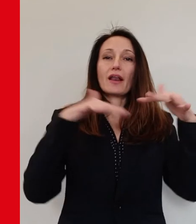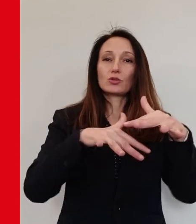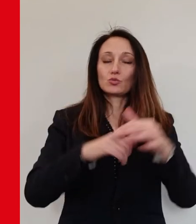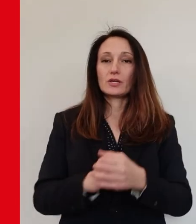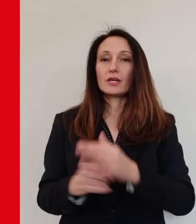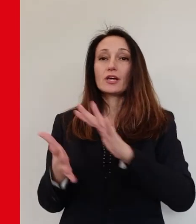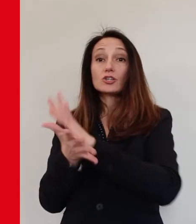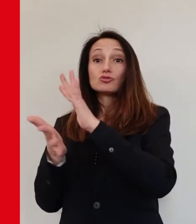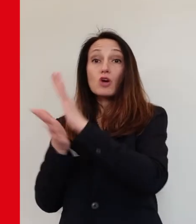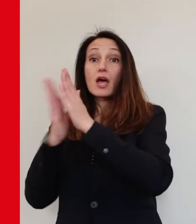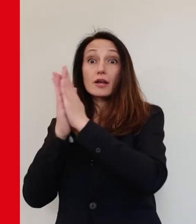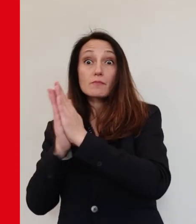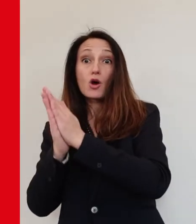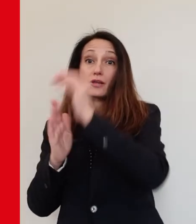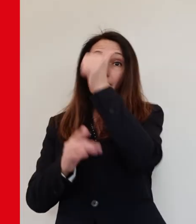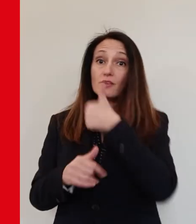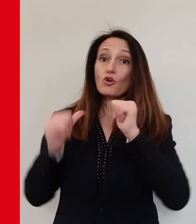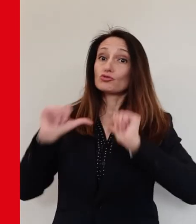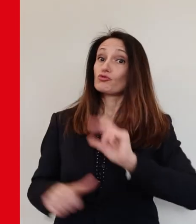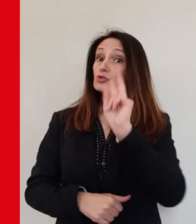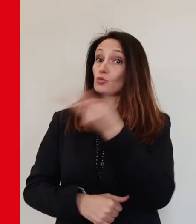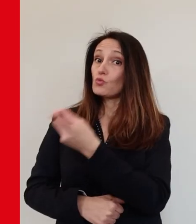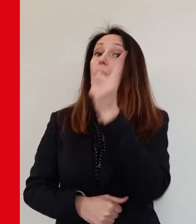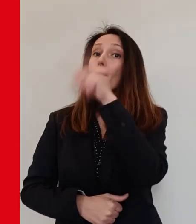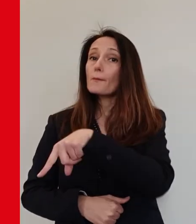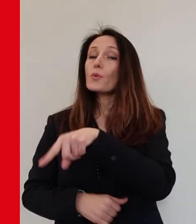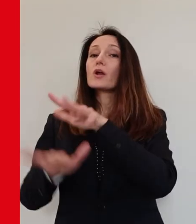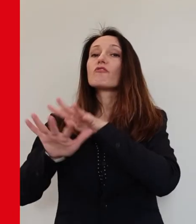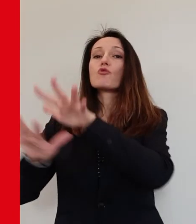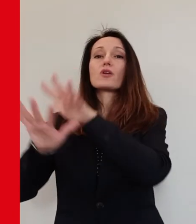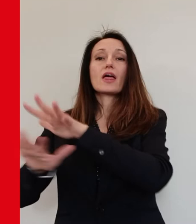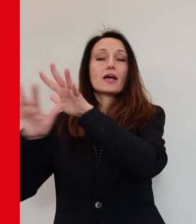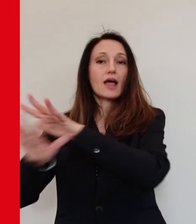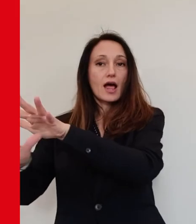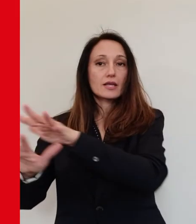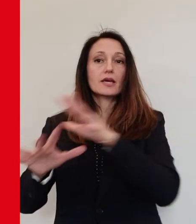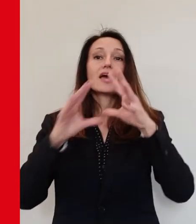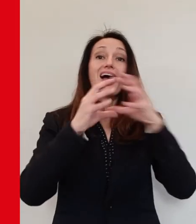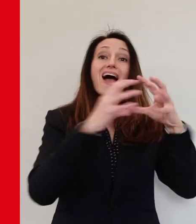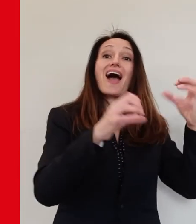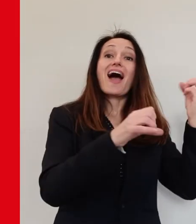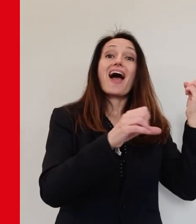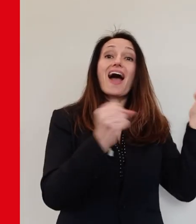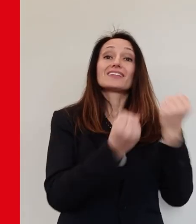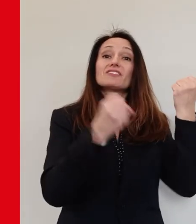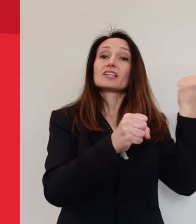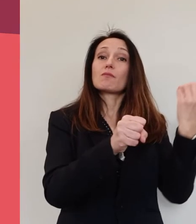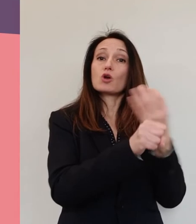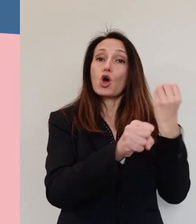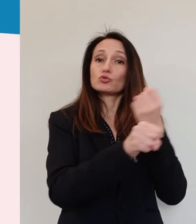compresi i funerali. Le attività produttive che non possono garantire le condizioni di sicurezza per i lavoratori.